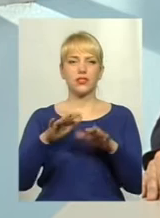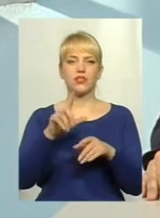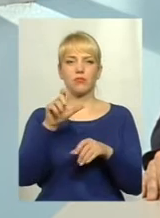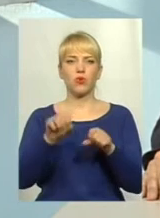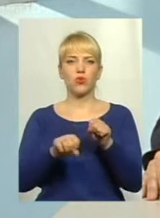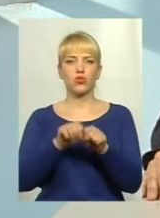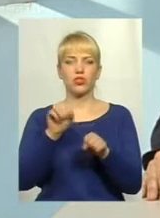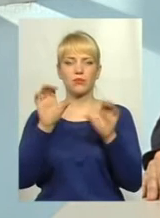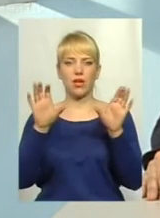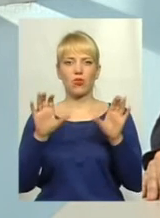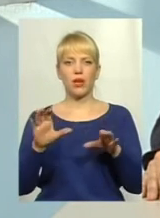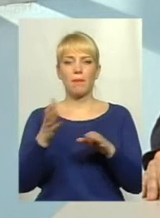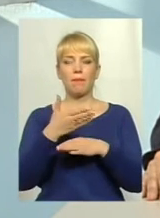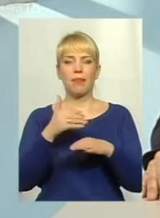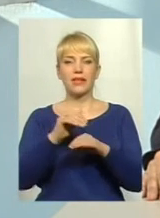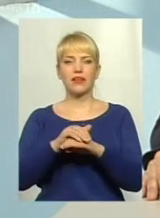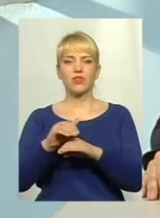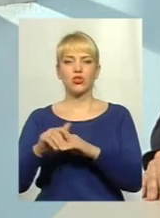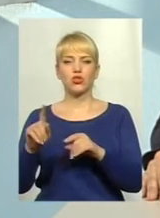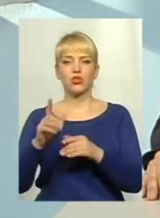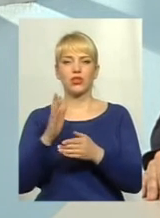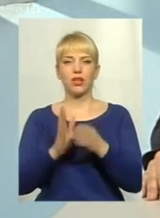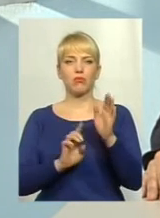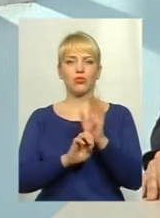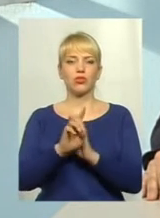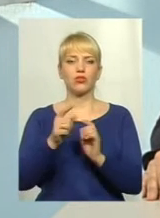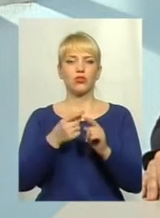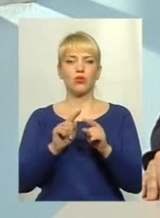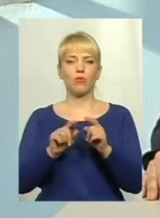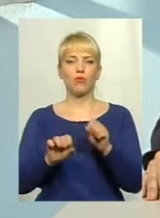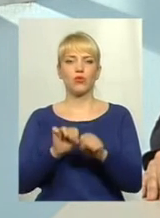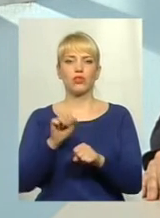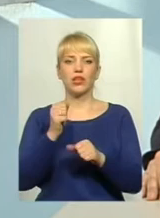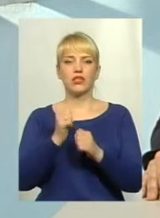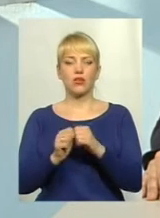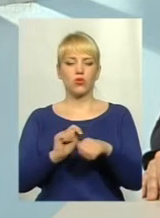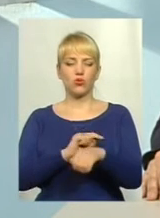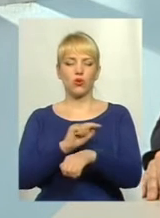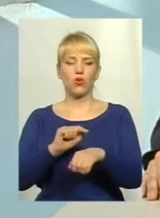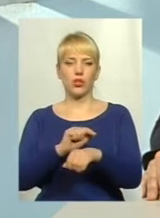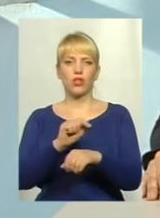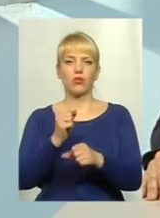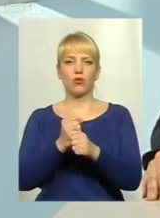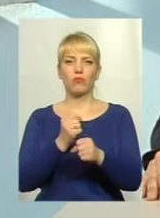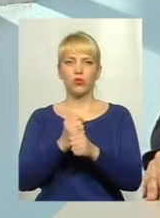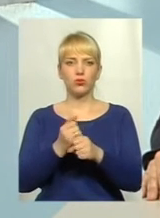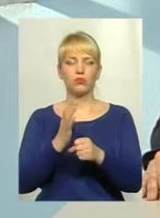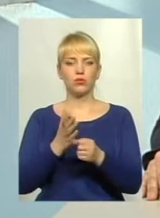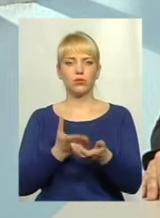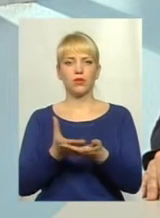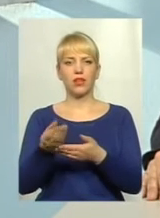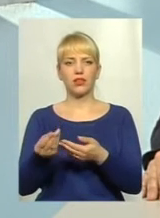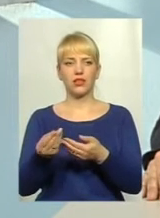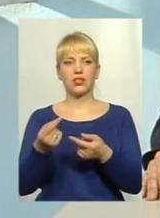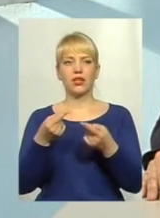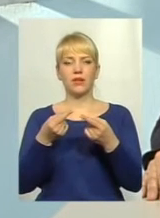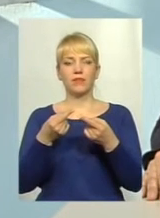зафіксували те, що є початок даного порушення, і за кожну годину роботи підприємство буде платити збитки. Це вже буде